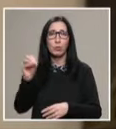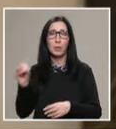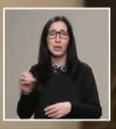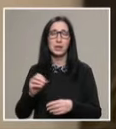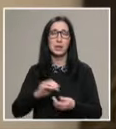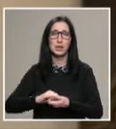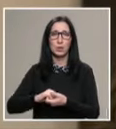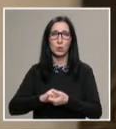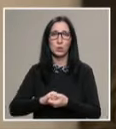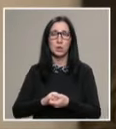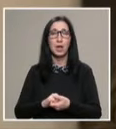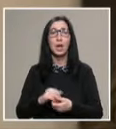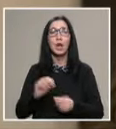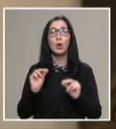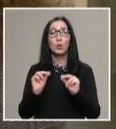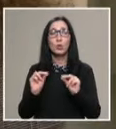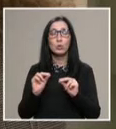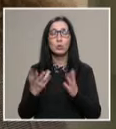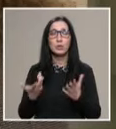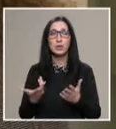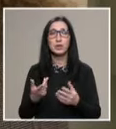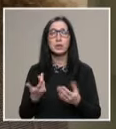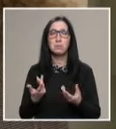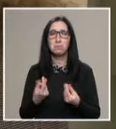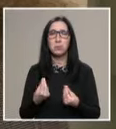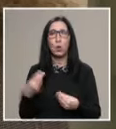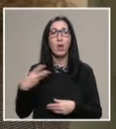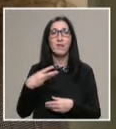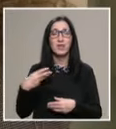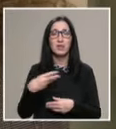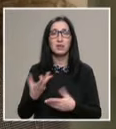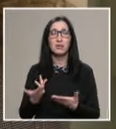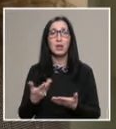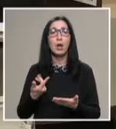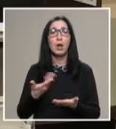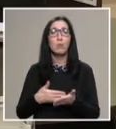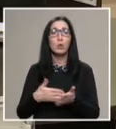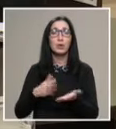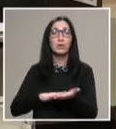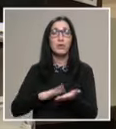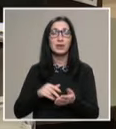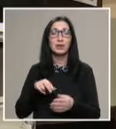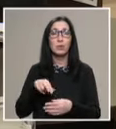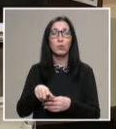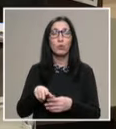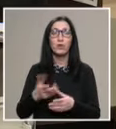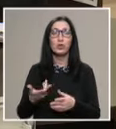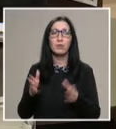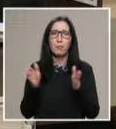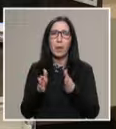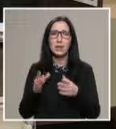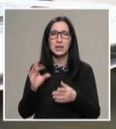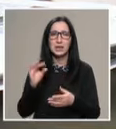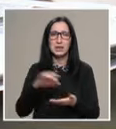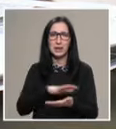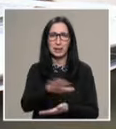ако решат да работят. Курсовете са, би казал, твърде ефективни, първо поради факта, че се провежат в малка среда.